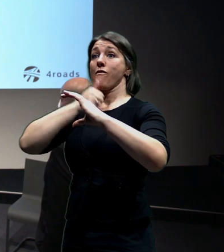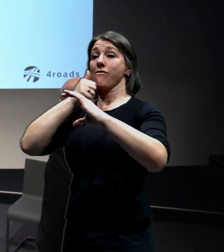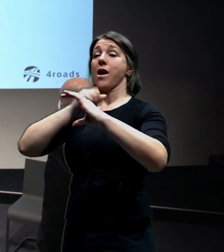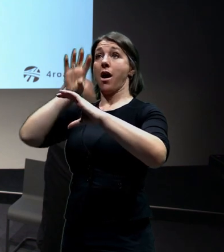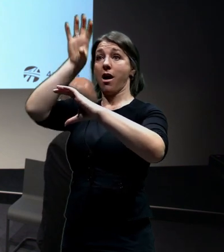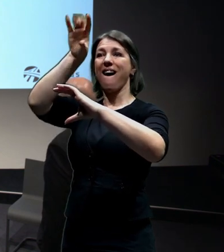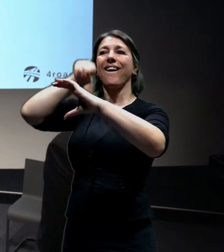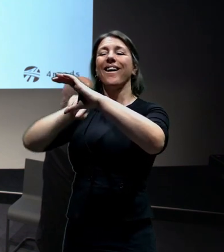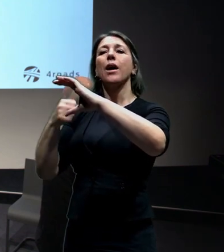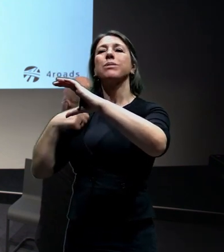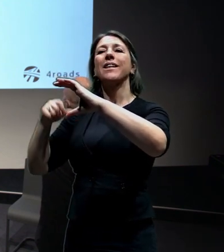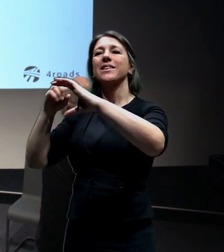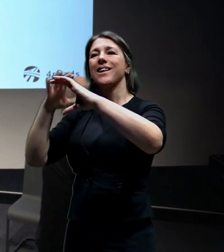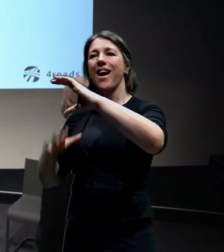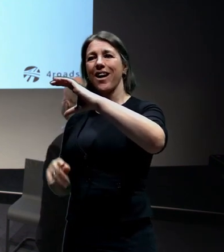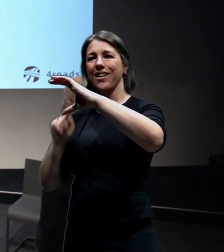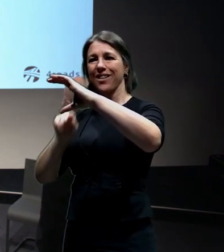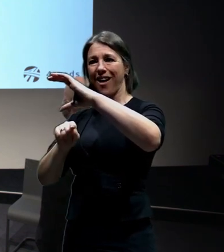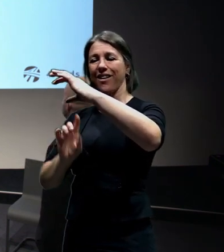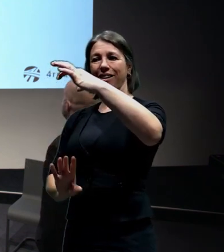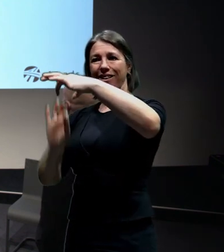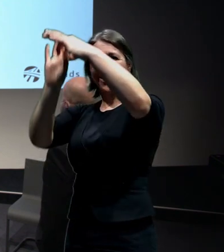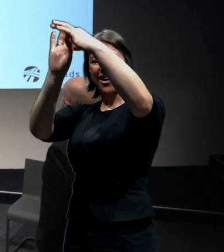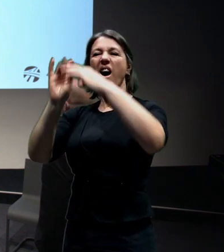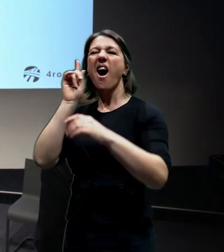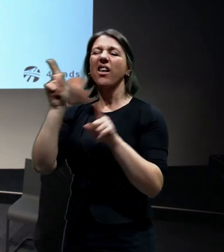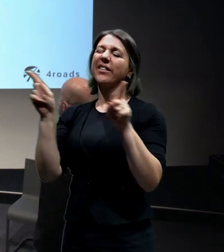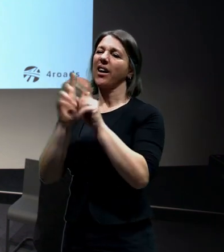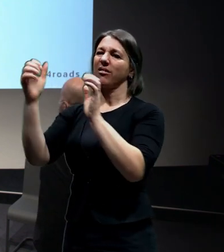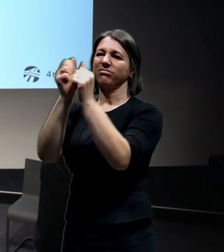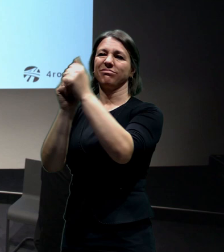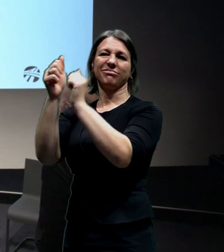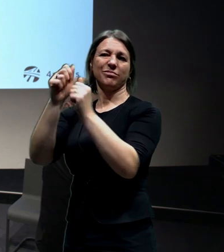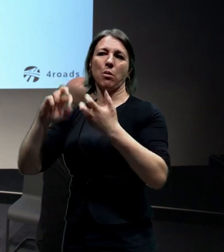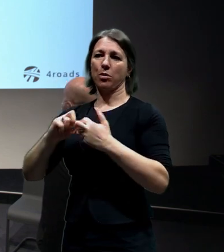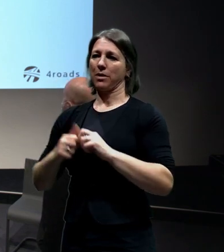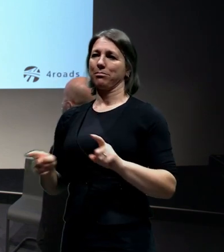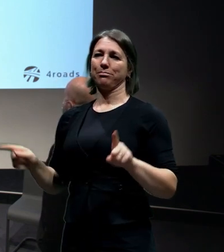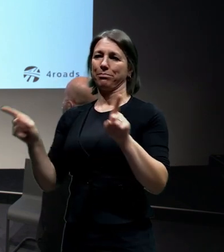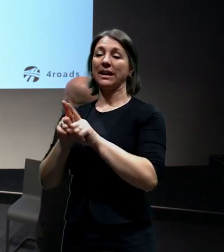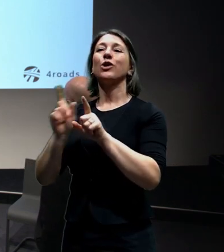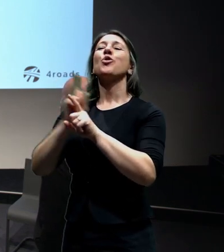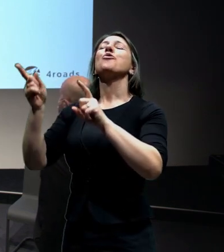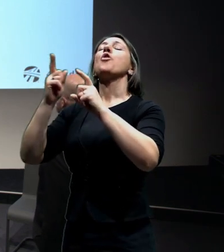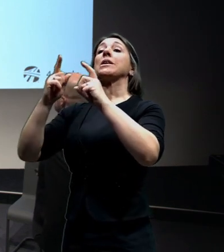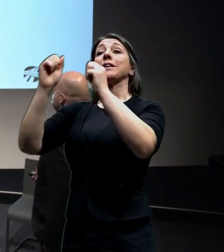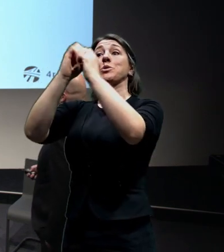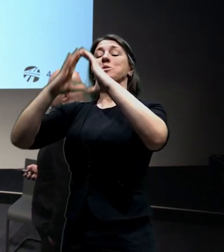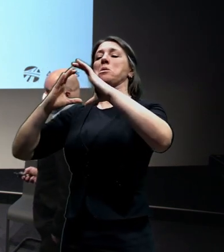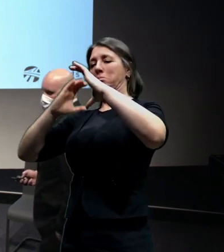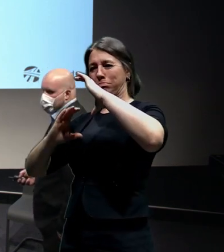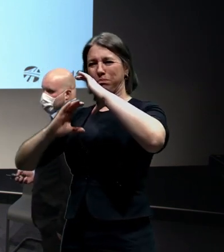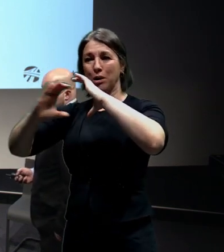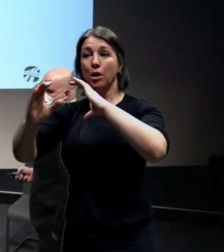několik problémů. Je to to, co jsem říkal na začátku. My tady v podstatě tou ražbou zabíráme celý profil ulice v